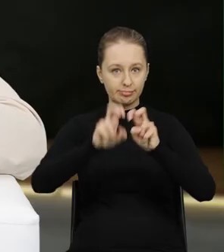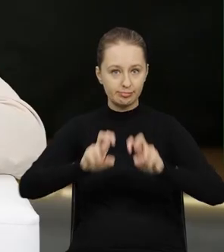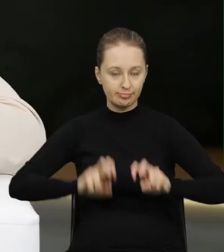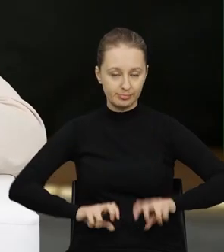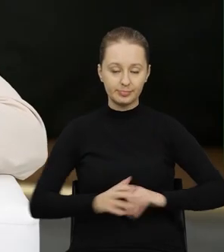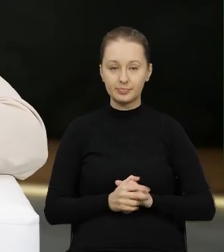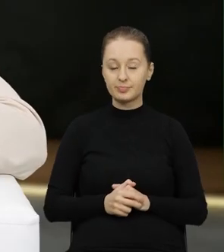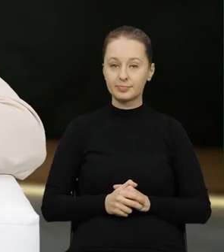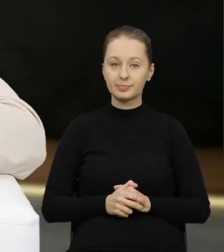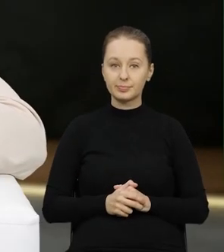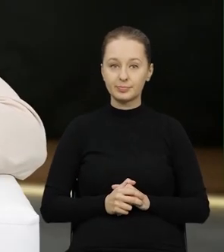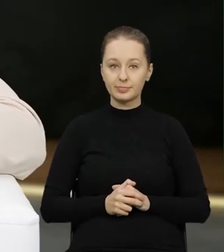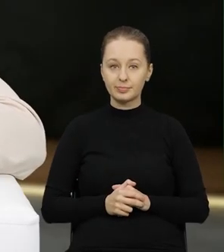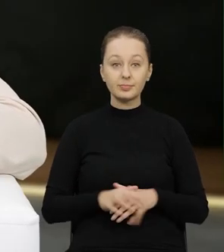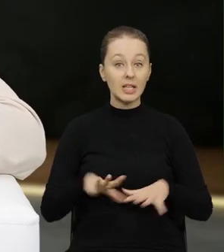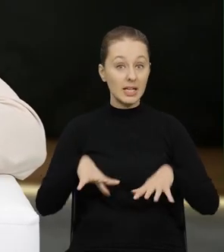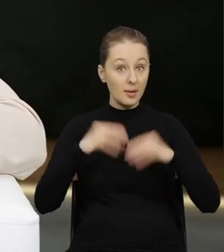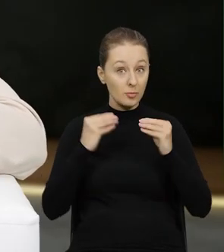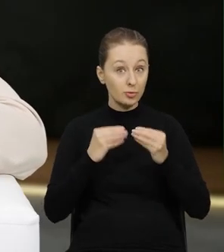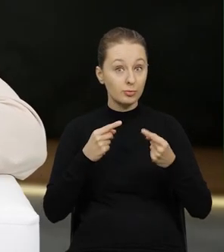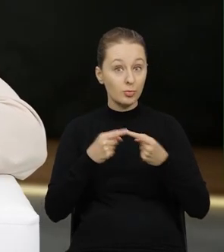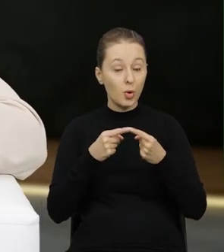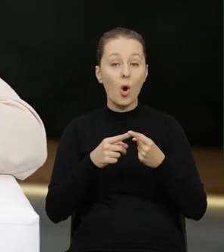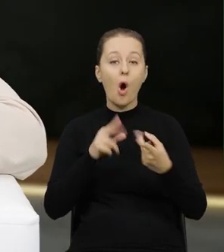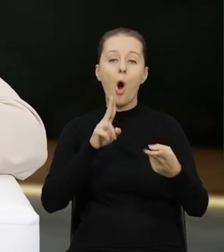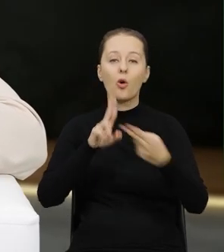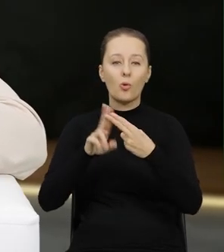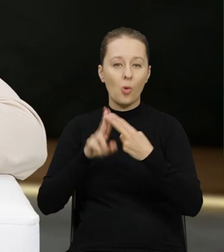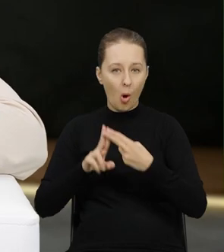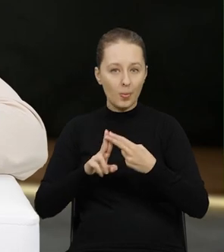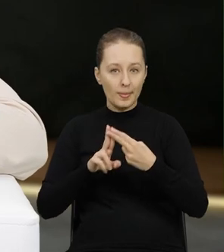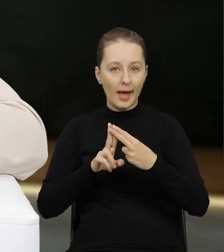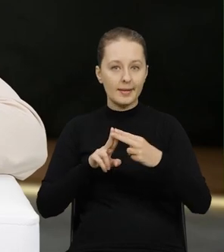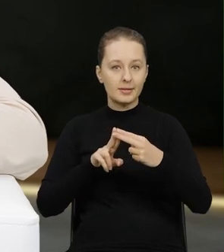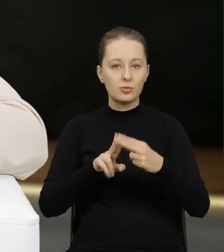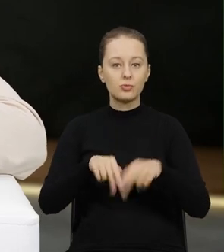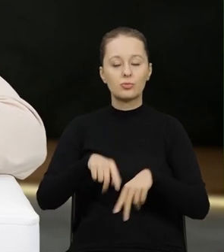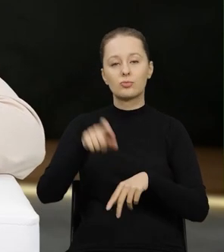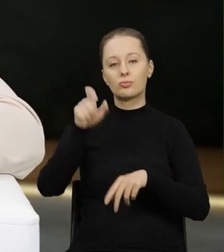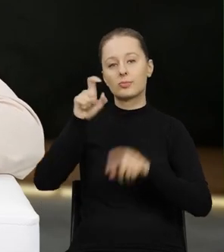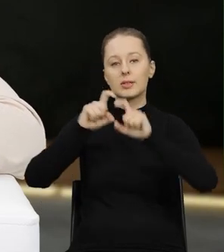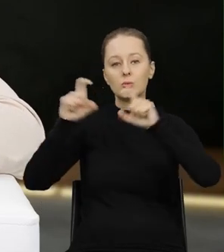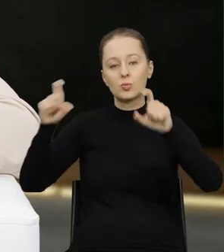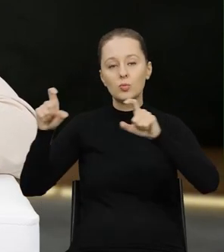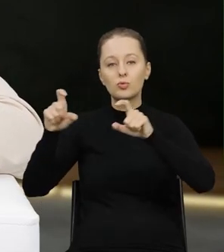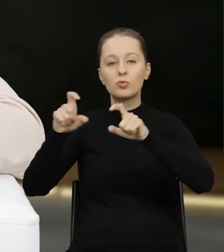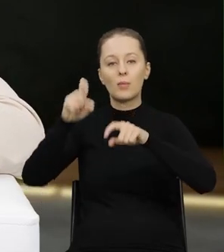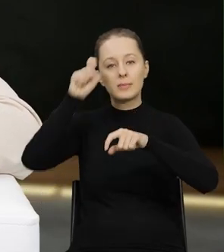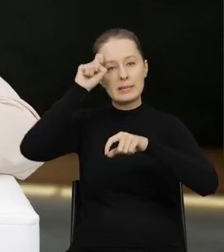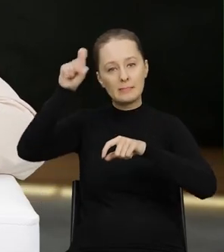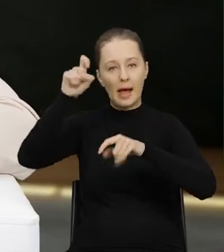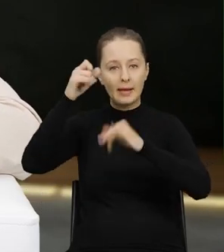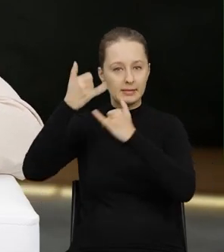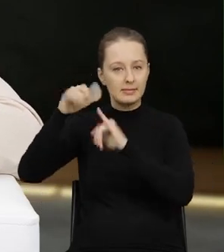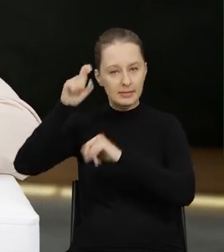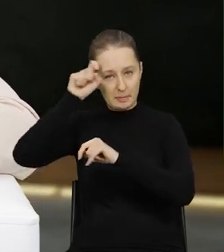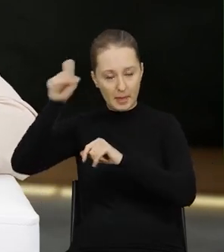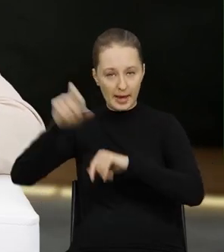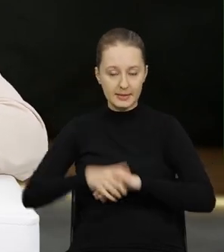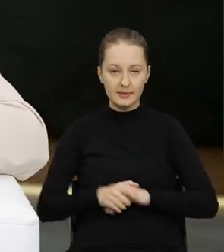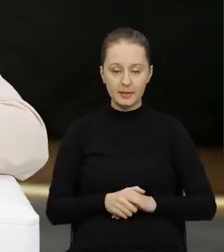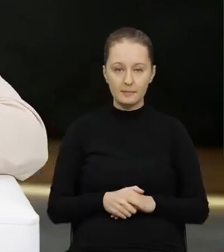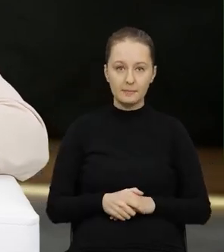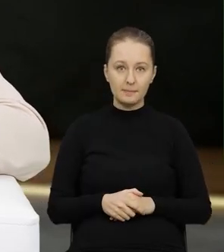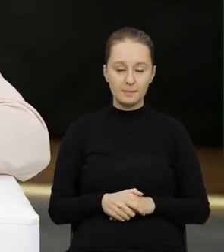I w pierwszej kolejności my odpowiadamy za kontakt z właściwym organem kraju wysyłki w przypadku, jeżeli na przykład odpady przyjechały nielegalnie z innego kraju.